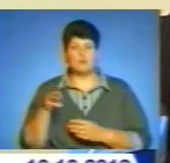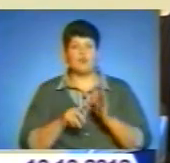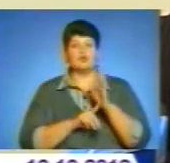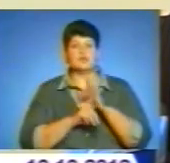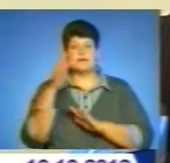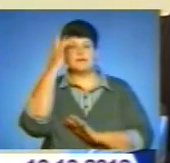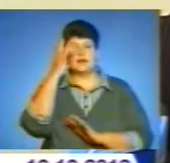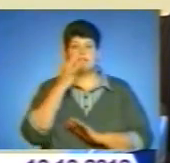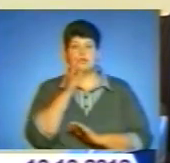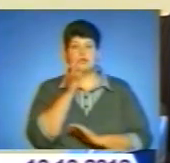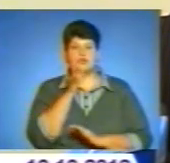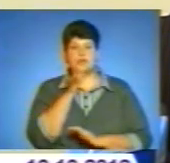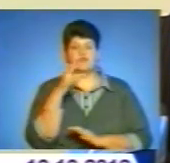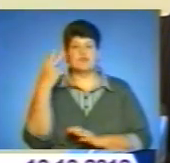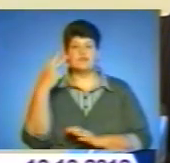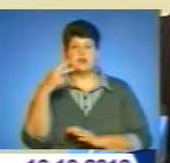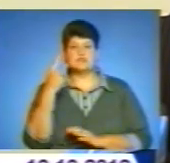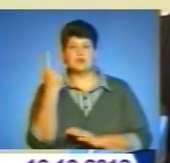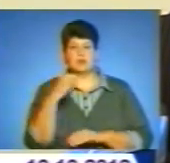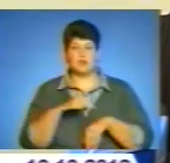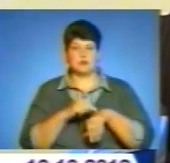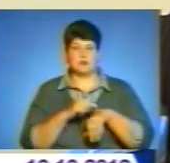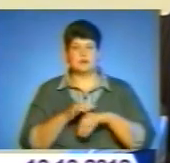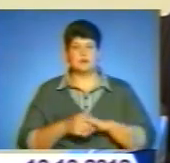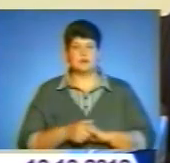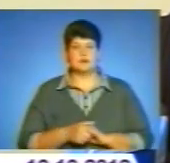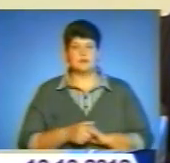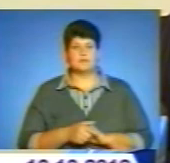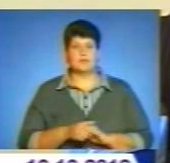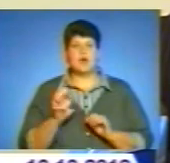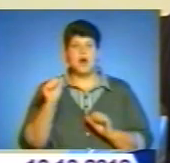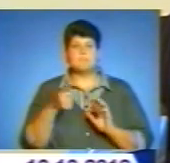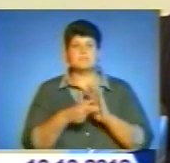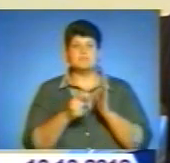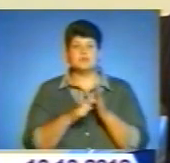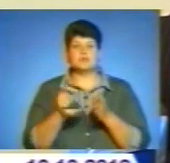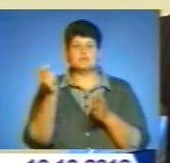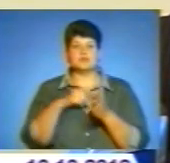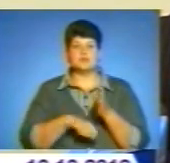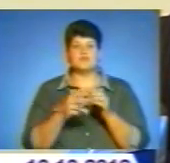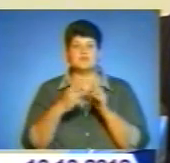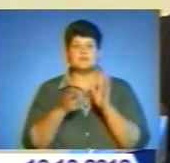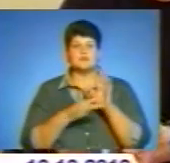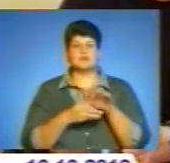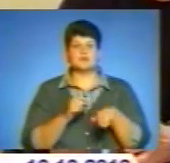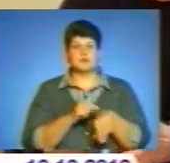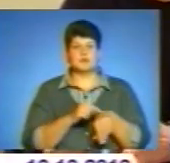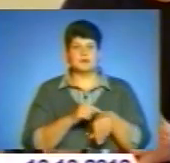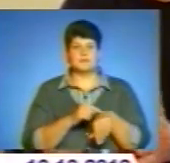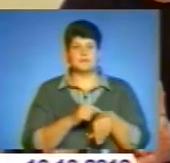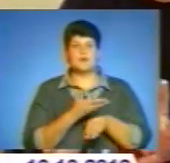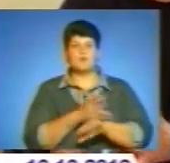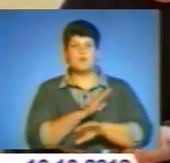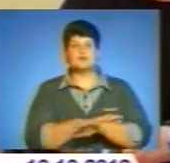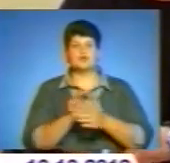не перебачене для молитовного будинку. Шаббат починається в літній час в 20